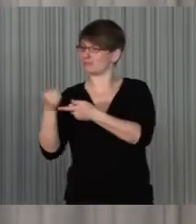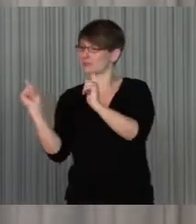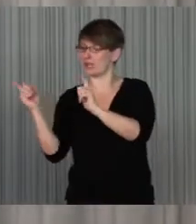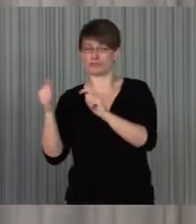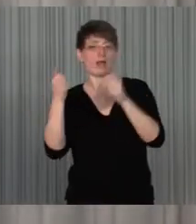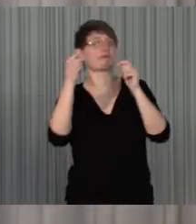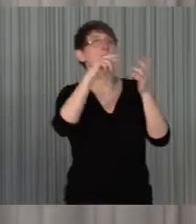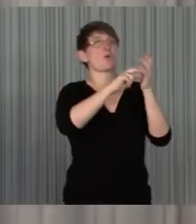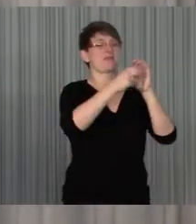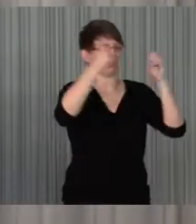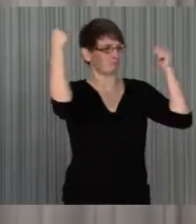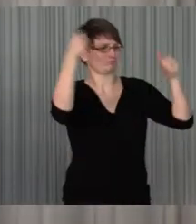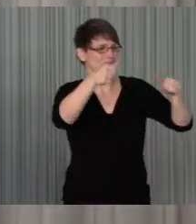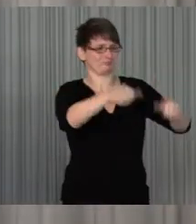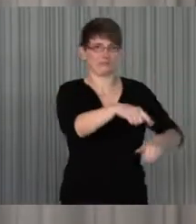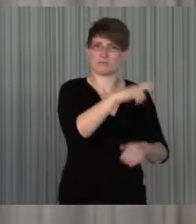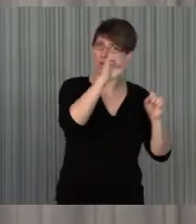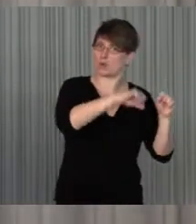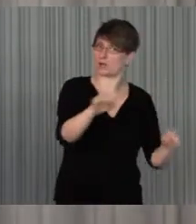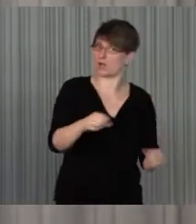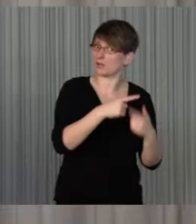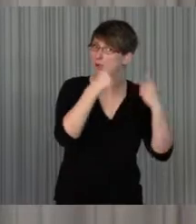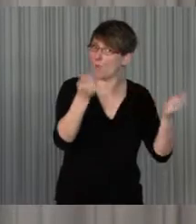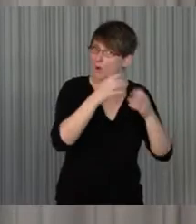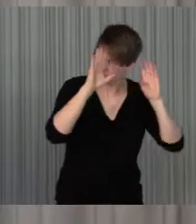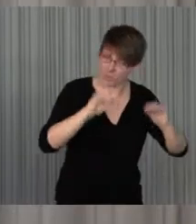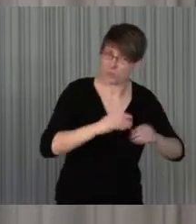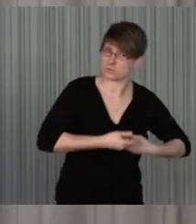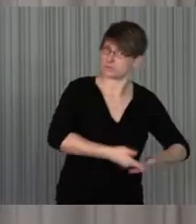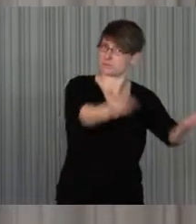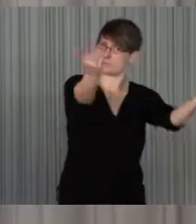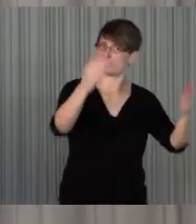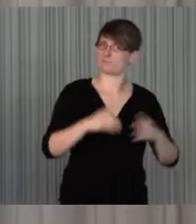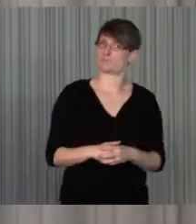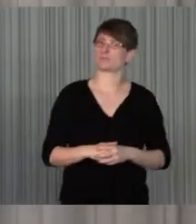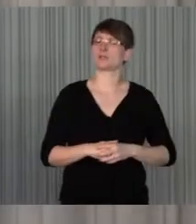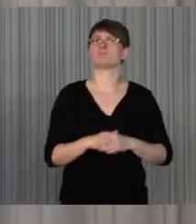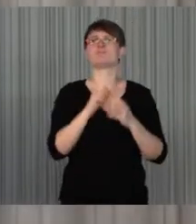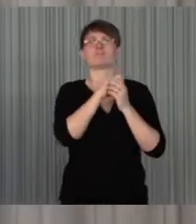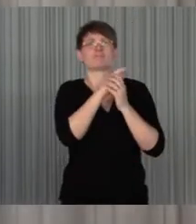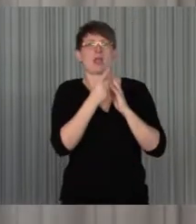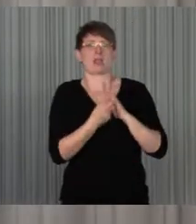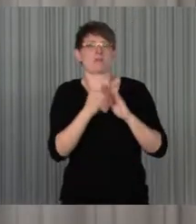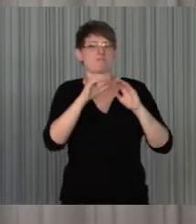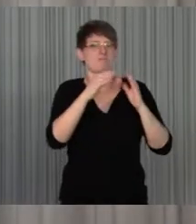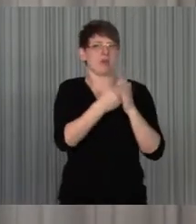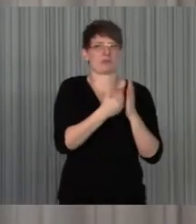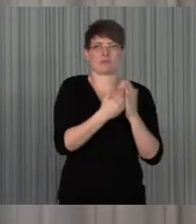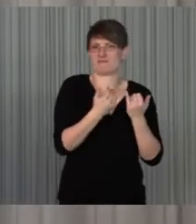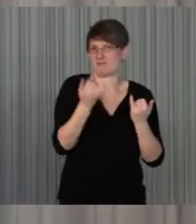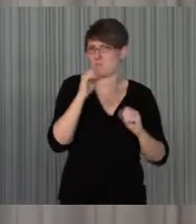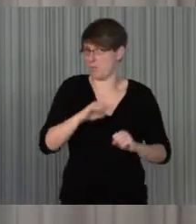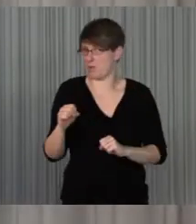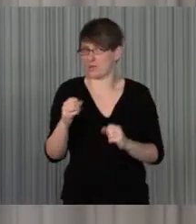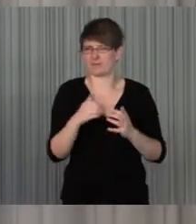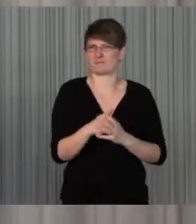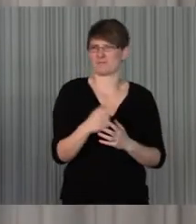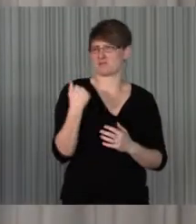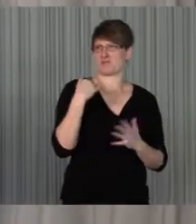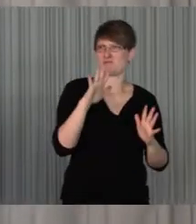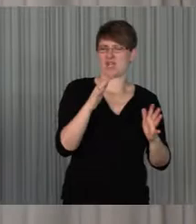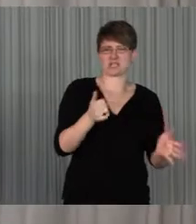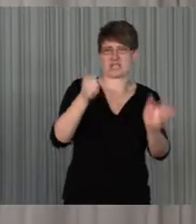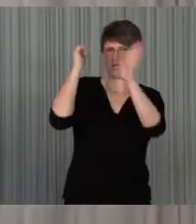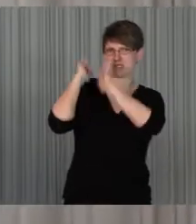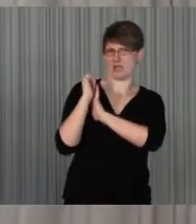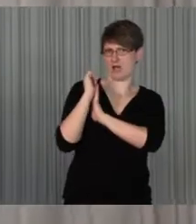tatsächlich angewandt werden. Ein paar kleine Beispiele, wie das aussehen kann. Es gibt seit ungefähr sechs